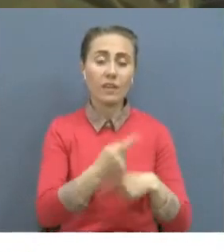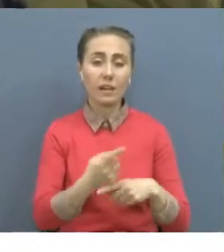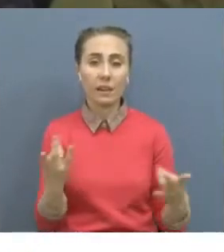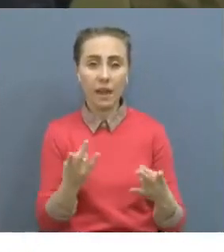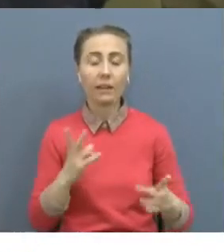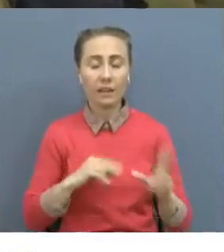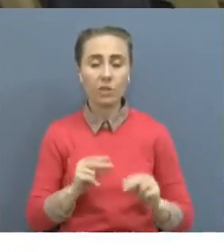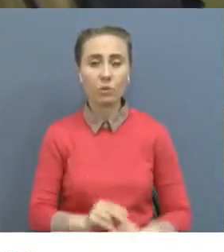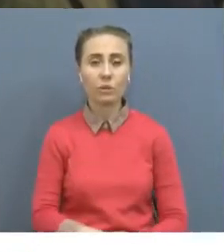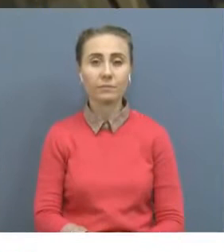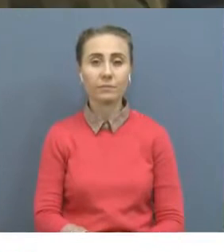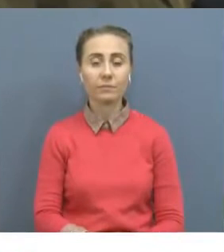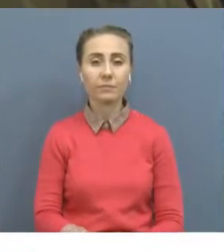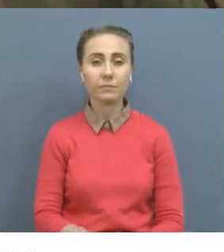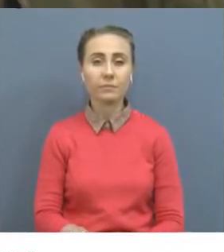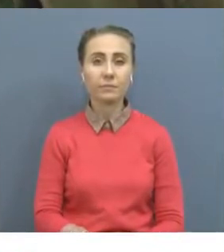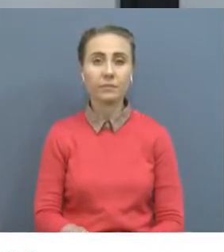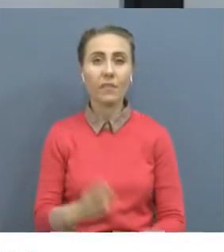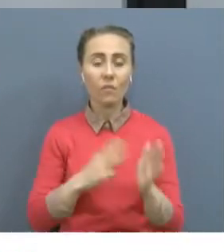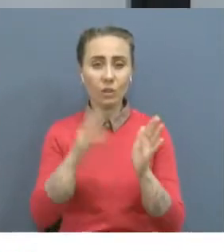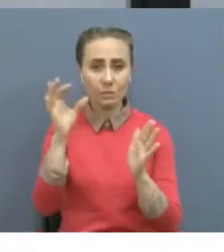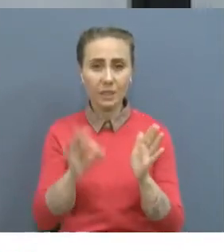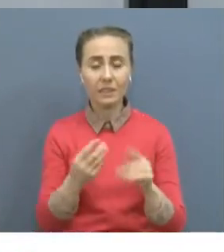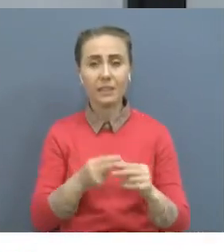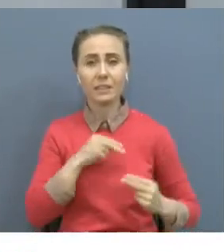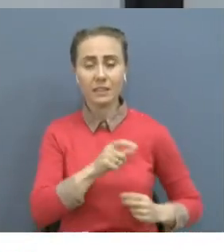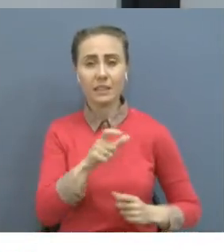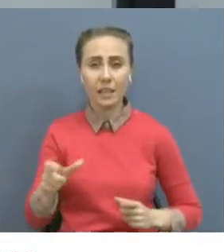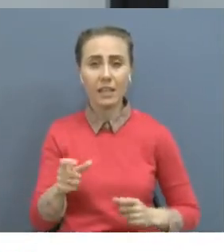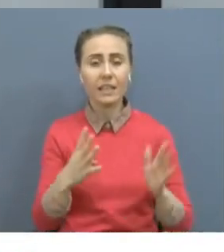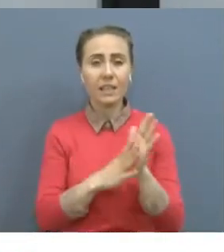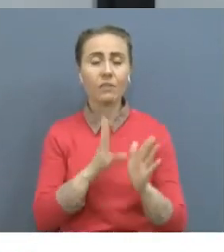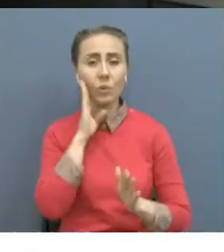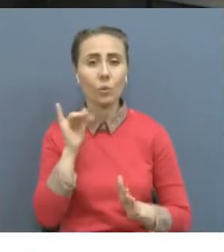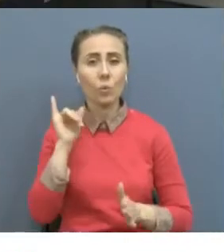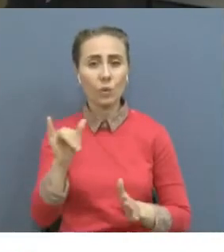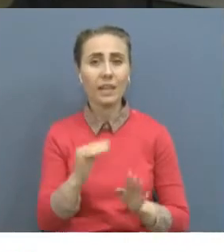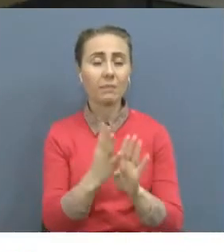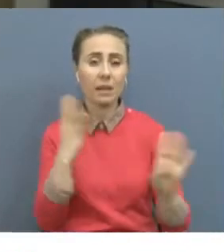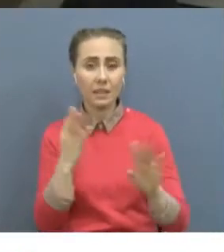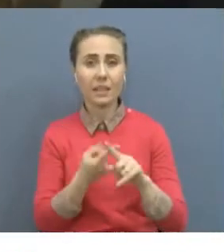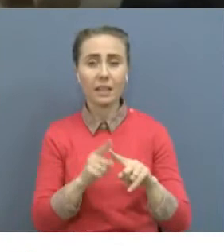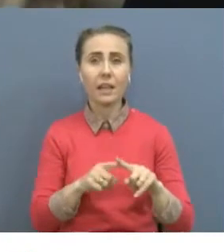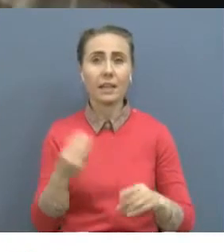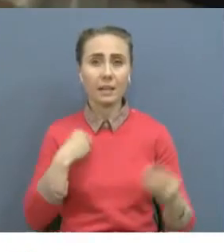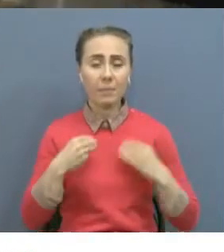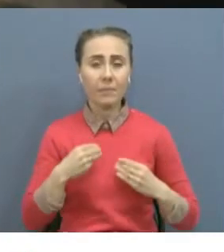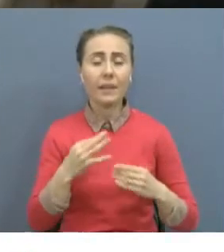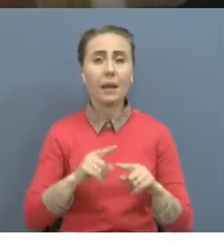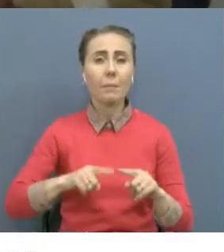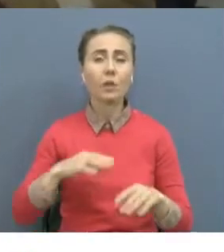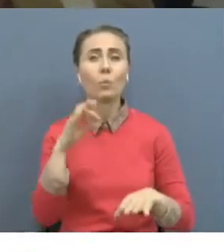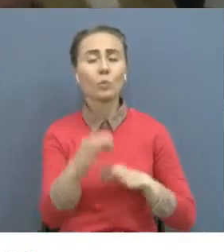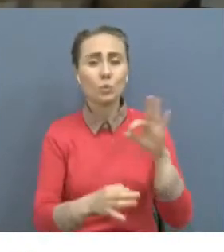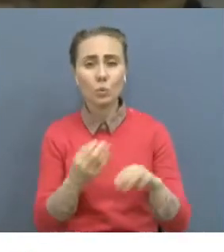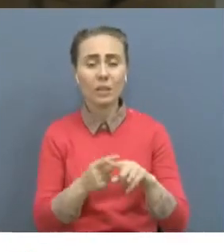Мұнда қызмет әтетіндердің 80 пайызы жастар. Таңғы тоғызда олар сапқа тұрып, әр үш күн сайын келетін кезекшілігін қабылдайды. Жұмыс бір тәуелік